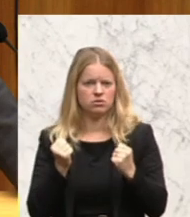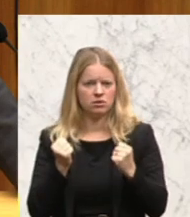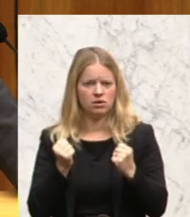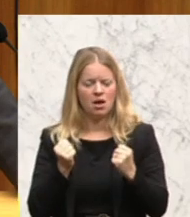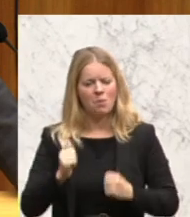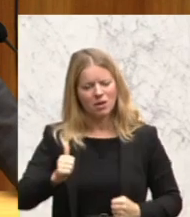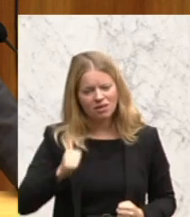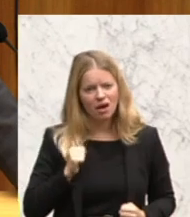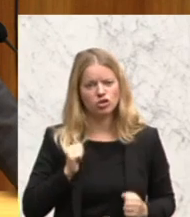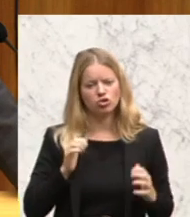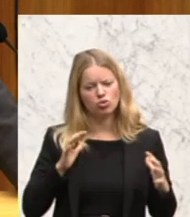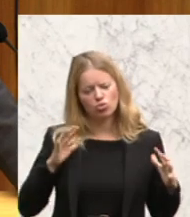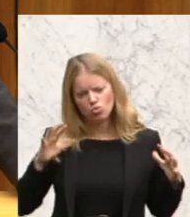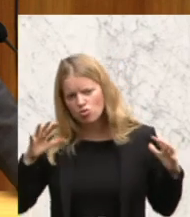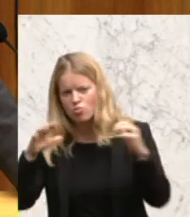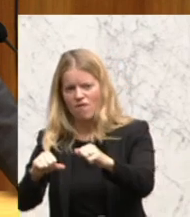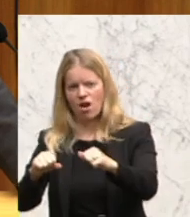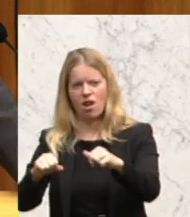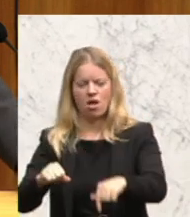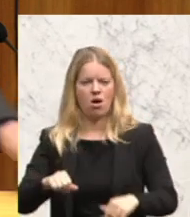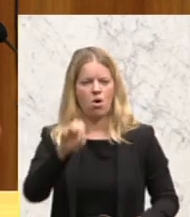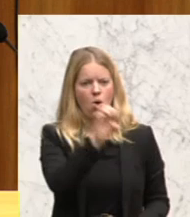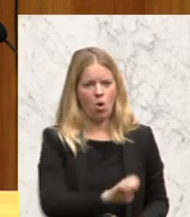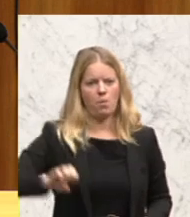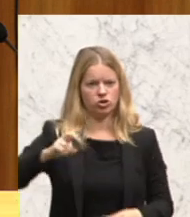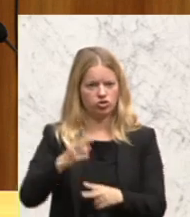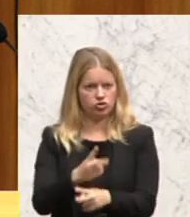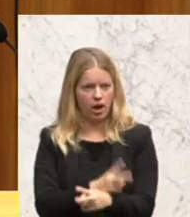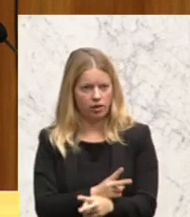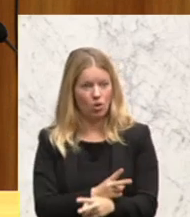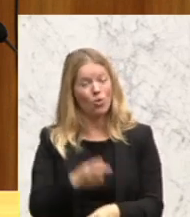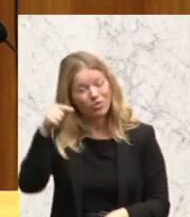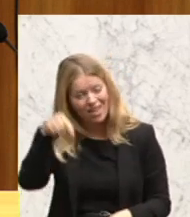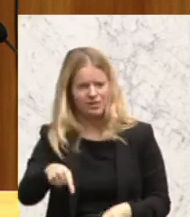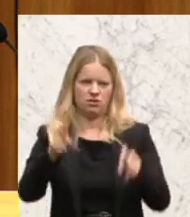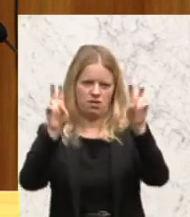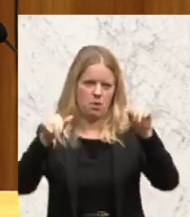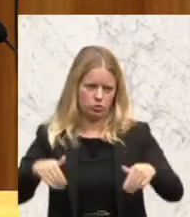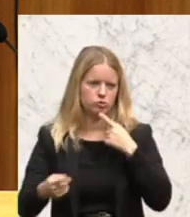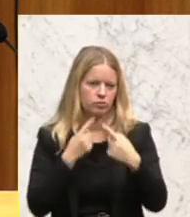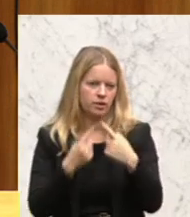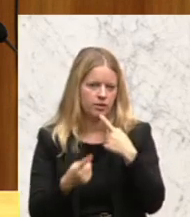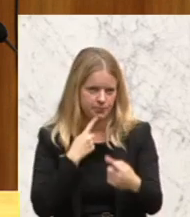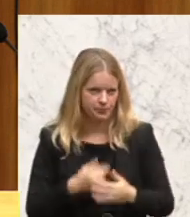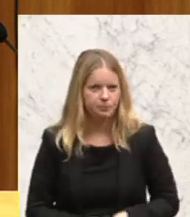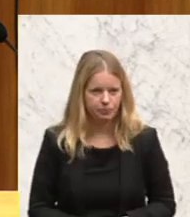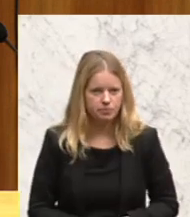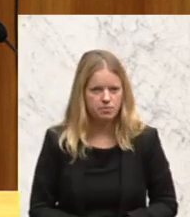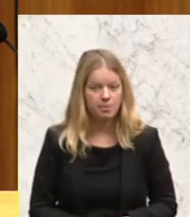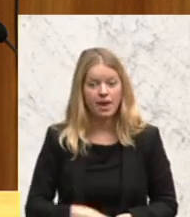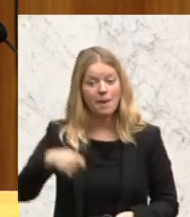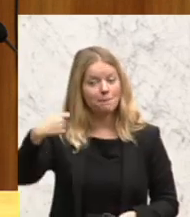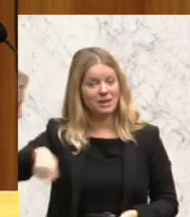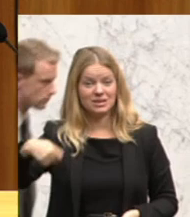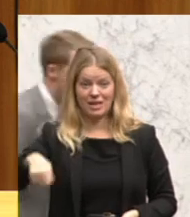auf einen europäischen Staat. Und darüber müssen wir reden. Präsident Putin sagt noch nicht